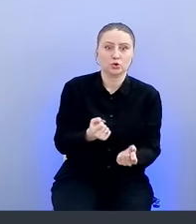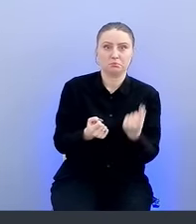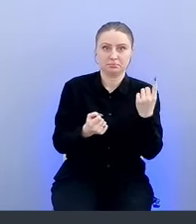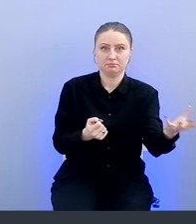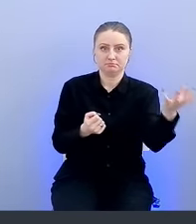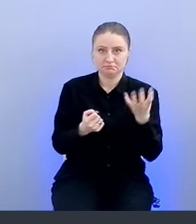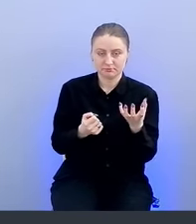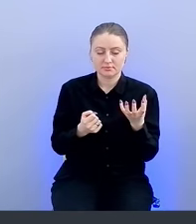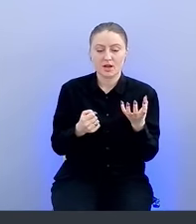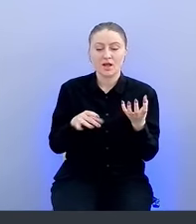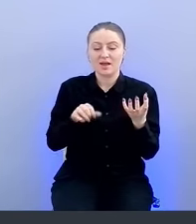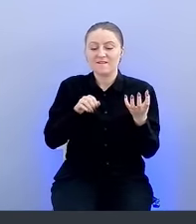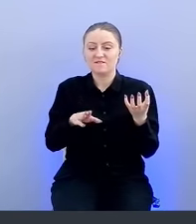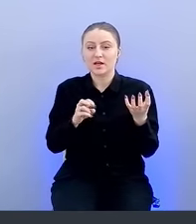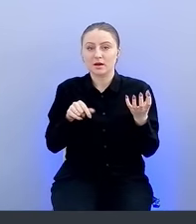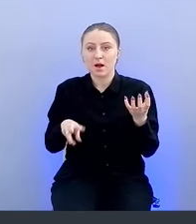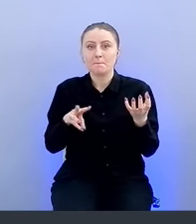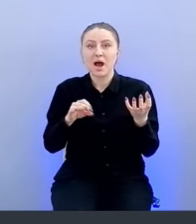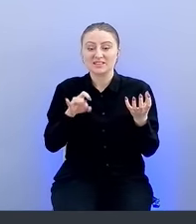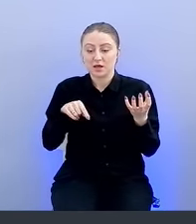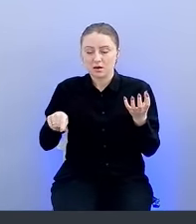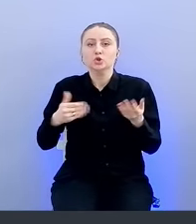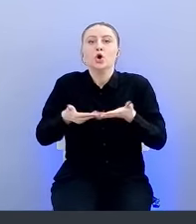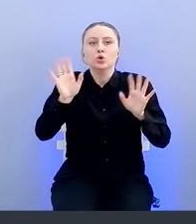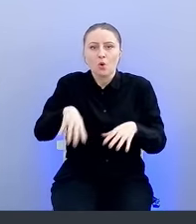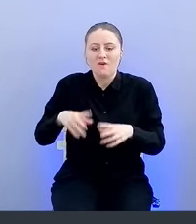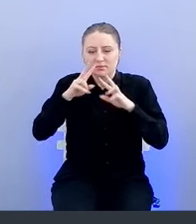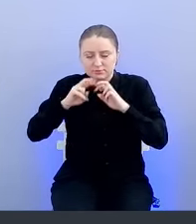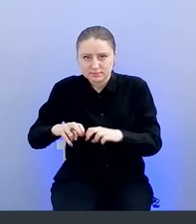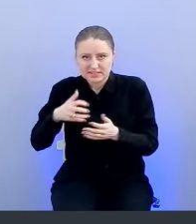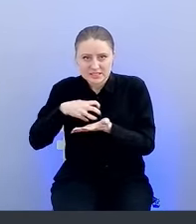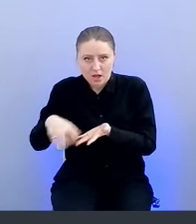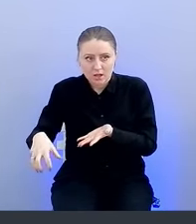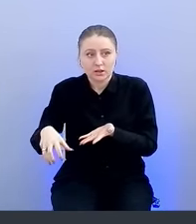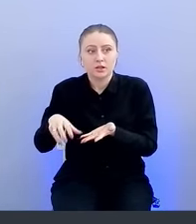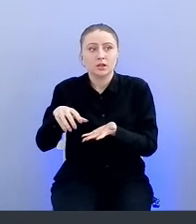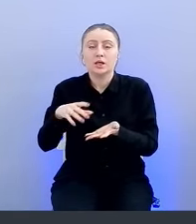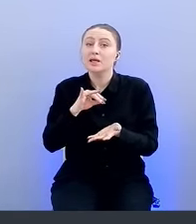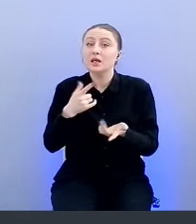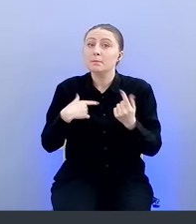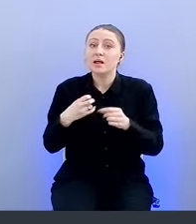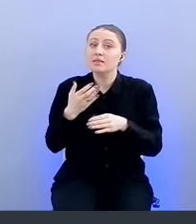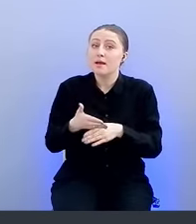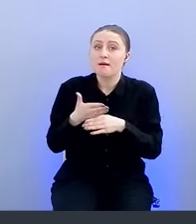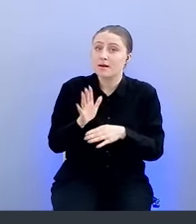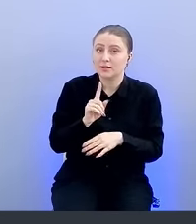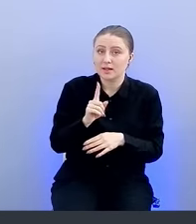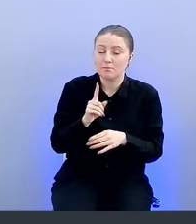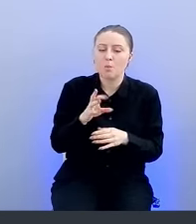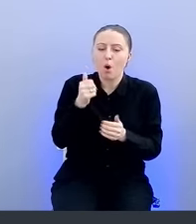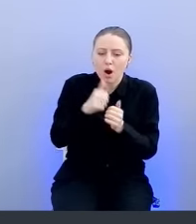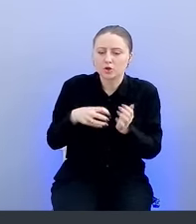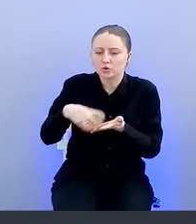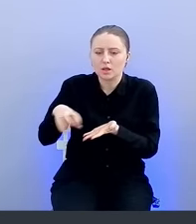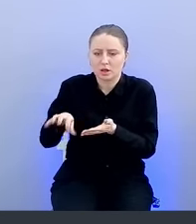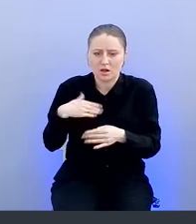То есть пришел новый отчет, ветка мастер была снова просканирована. Мы не храним данные по каждому скану, ну,